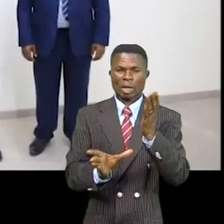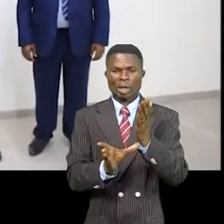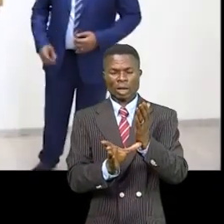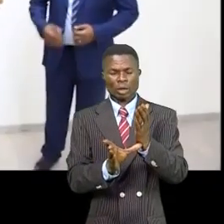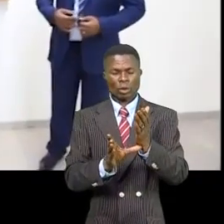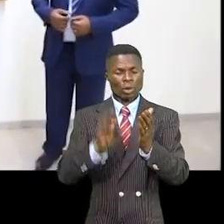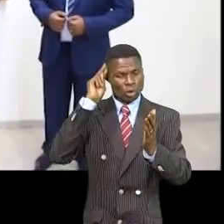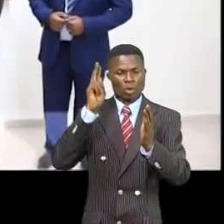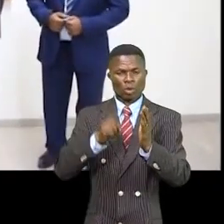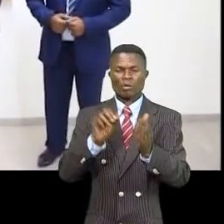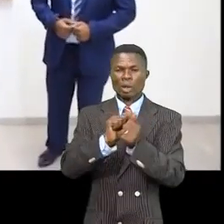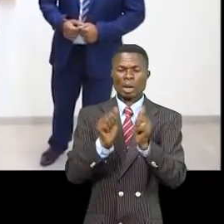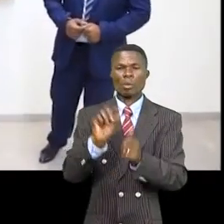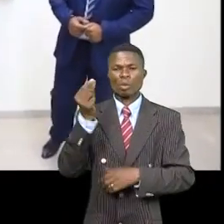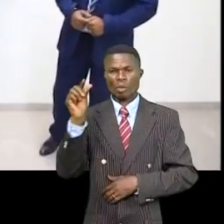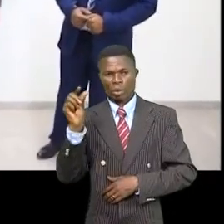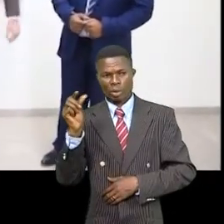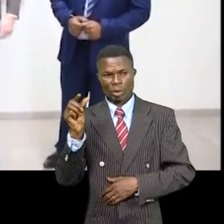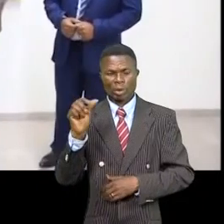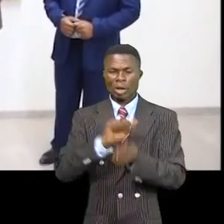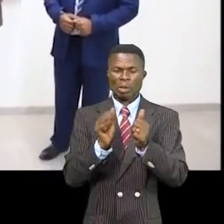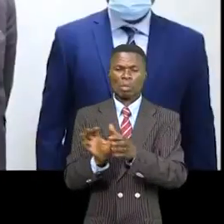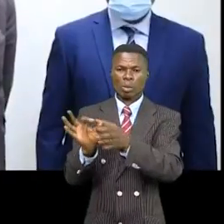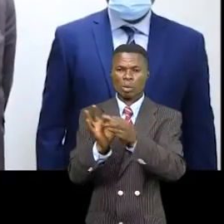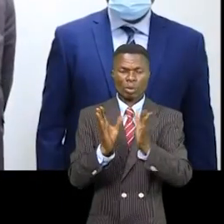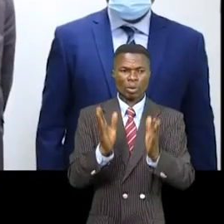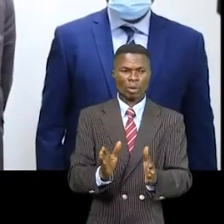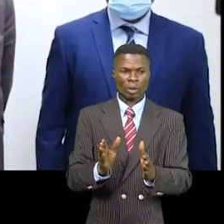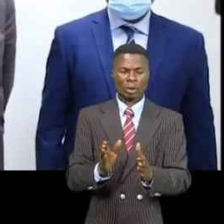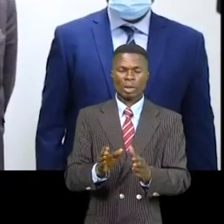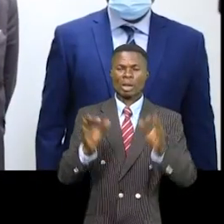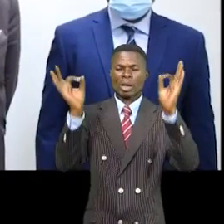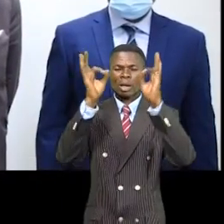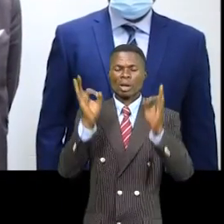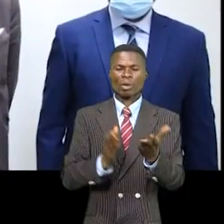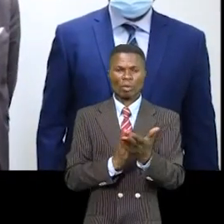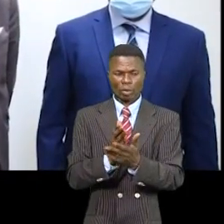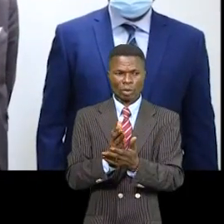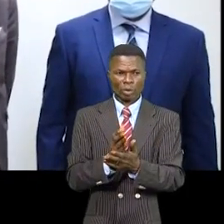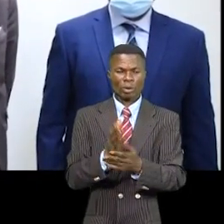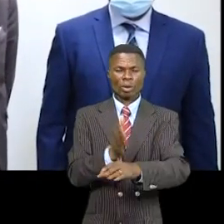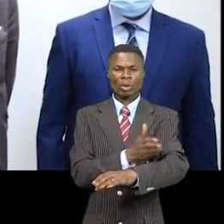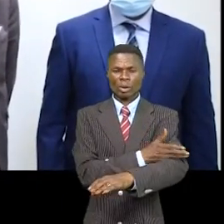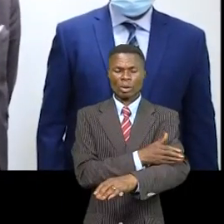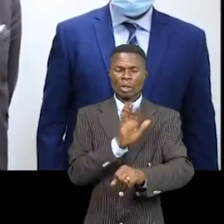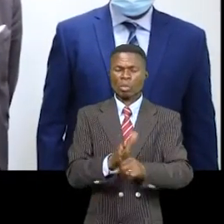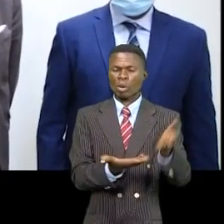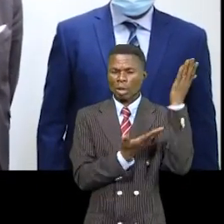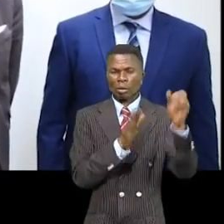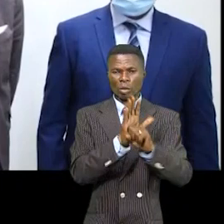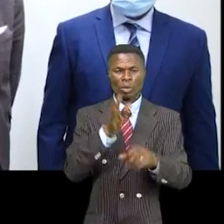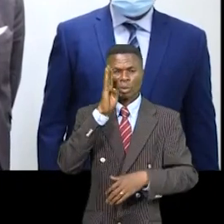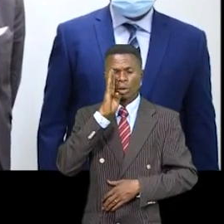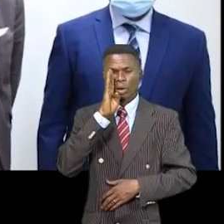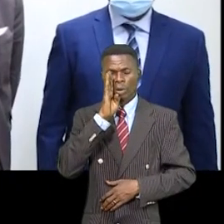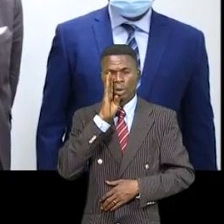on s'est notamment intéressé à la question des coopératives et de la diligence raisonnable qui est un point d'attention important pour la Belgique j